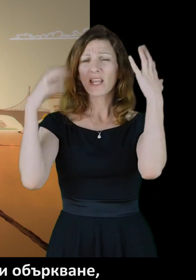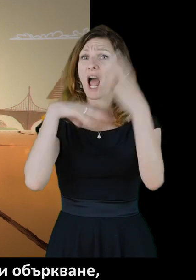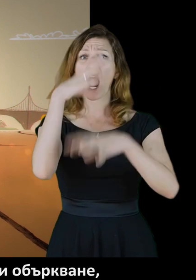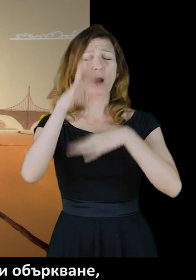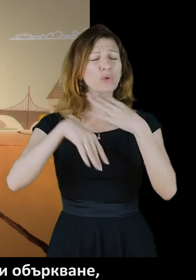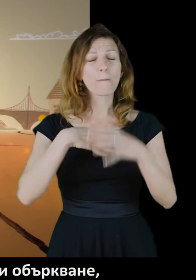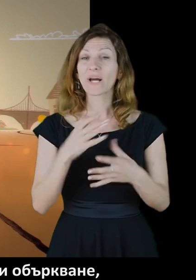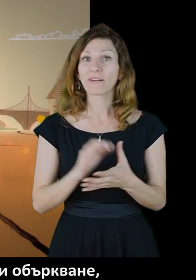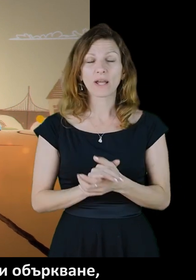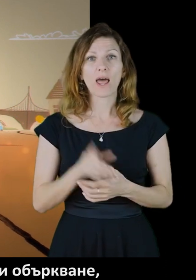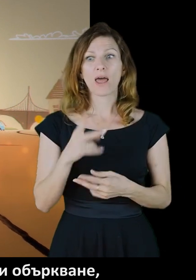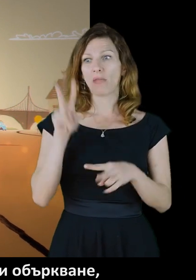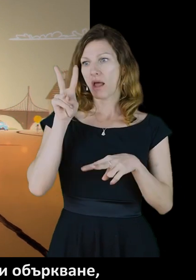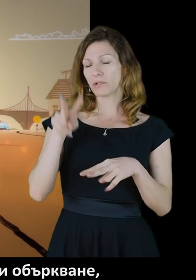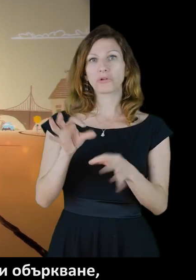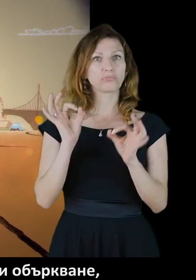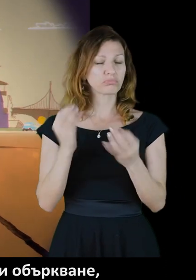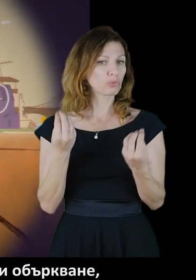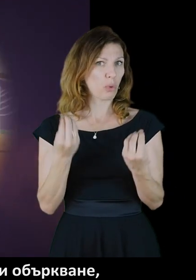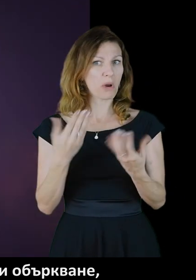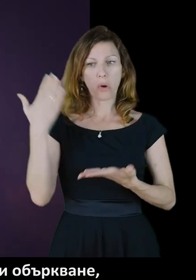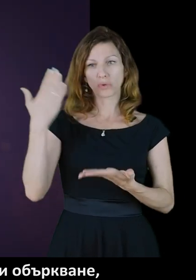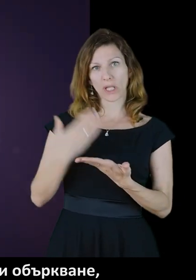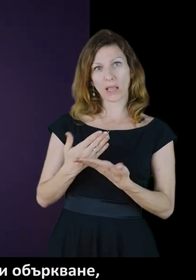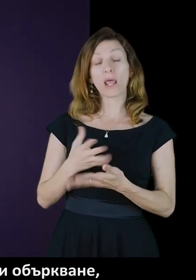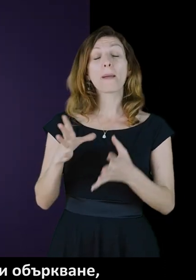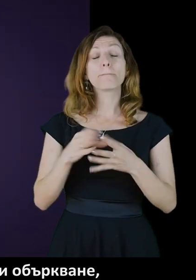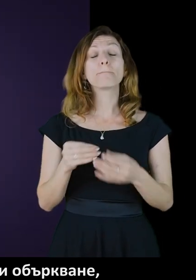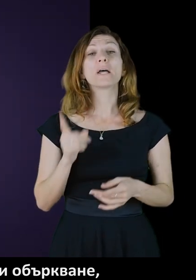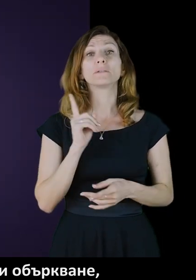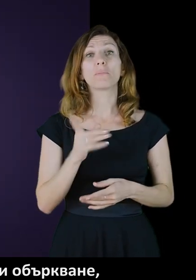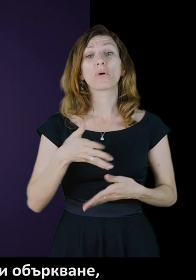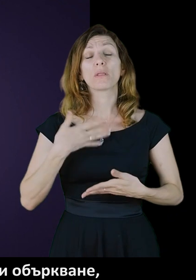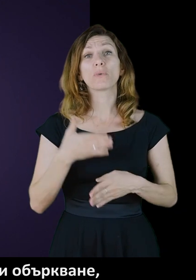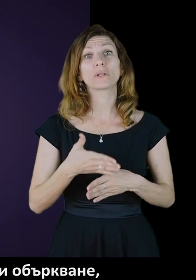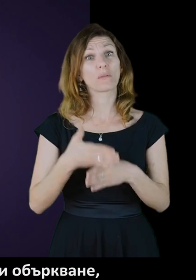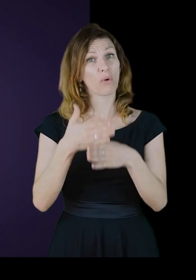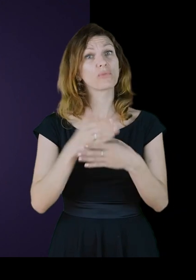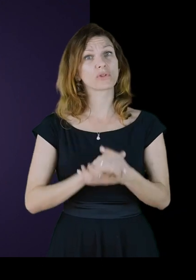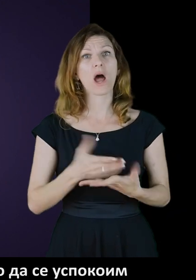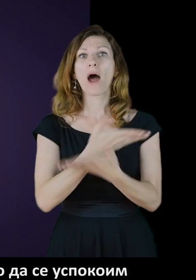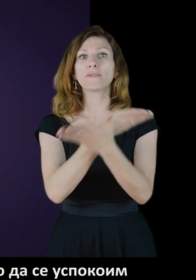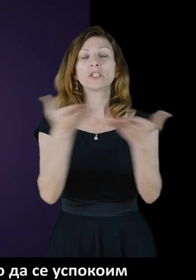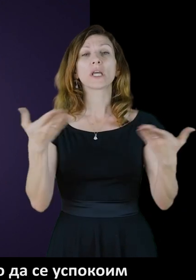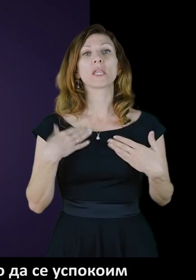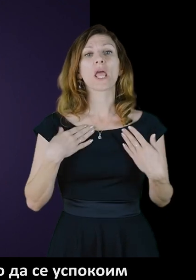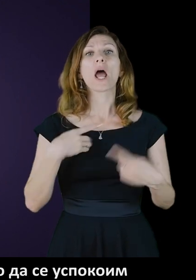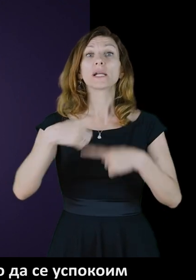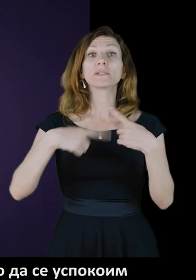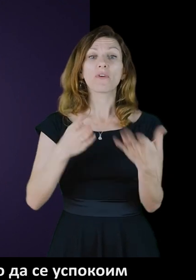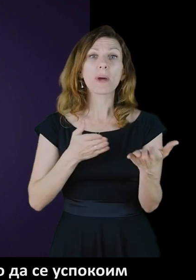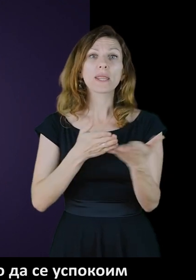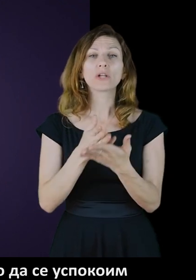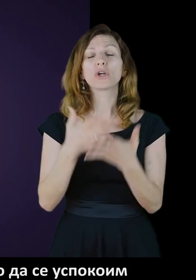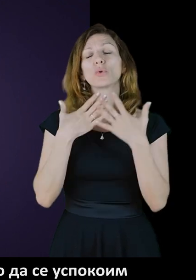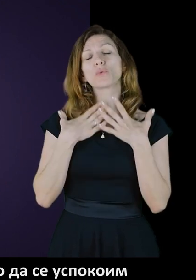главите им цари хаос и объркване, те изглеждат съвсем добре отстрани, без да могат да поискат помощ. Всички ние развиваме